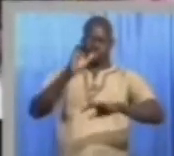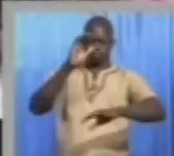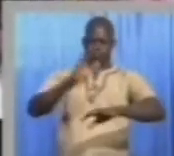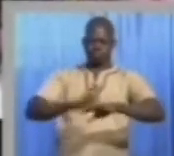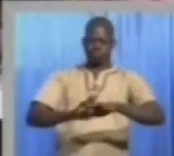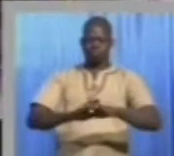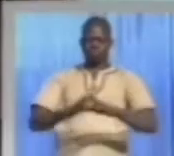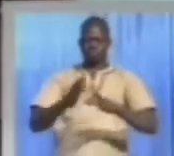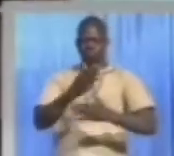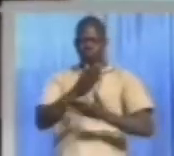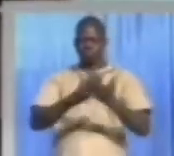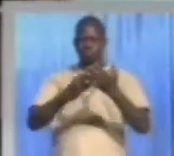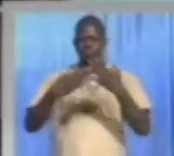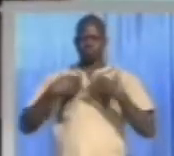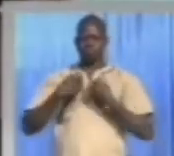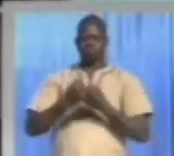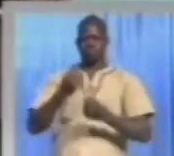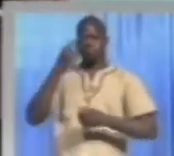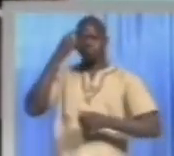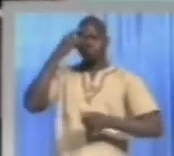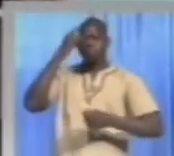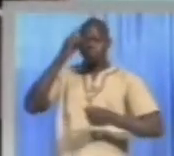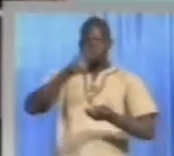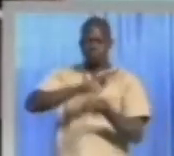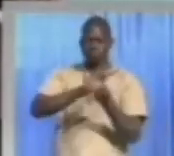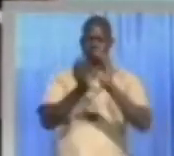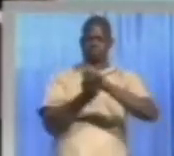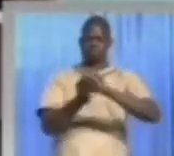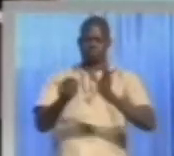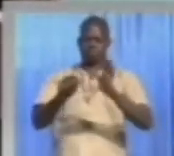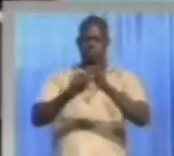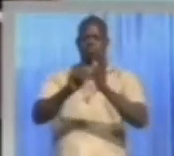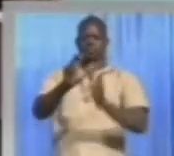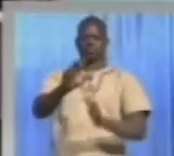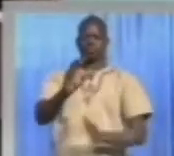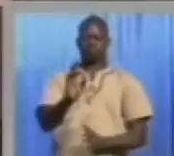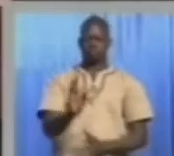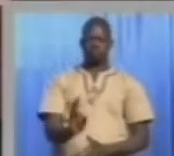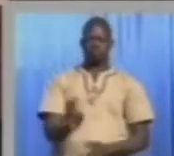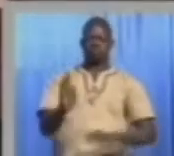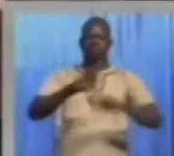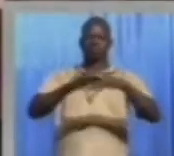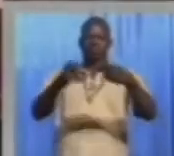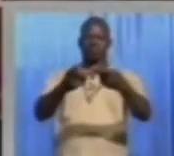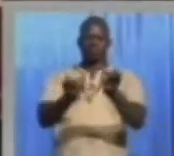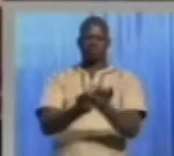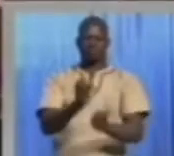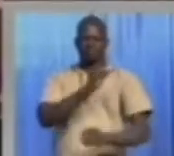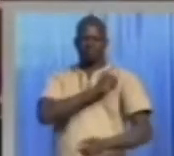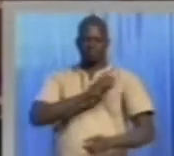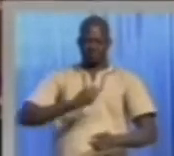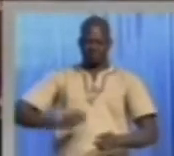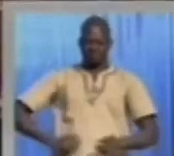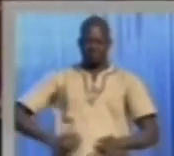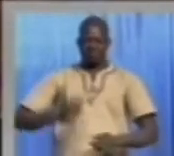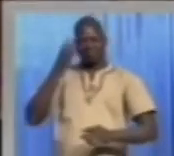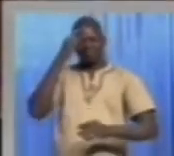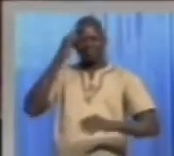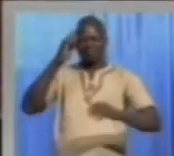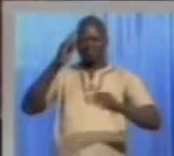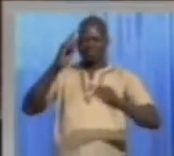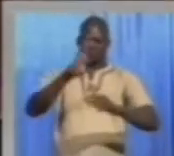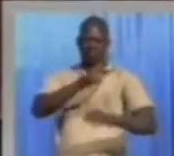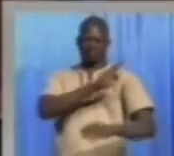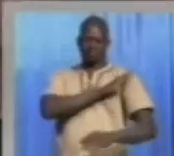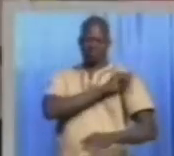parti au pouvoir pour une éventuelle modification de l'article 37 et de la mise en place du Sénat. Pour M. Benewende